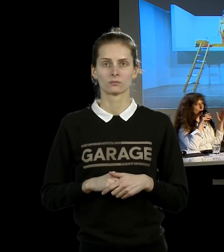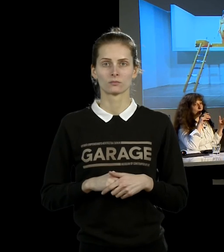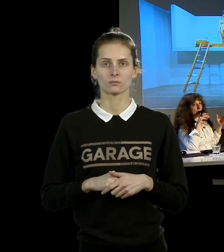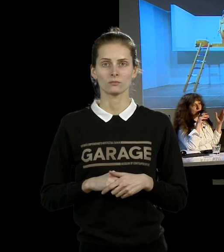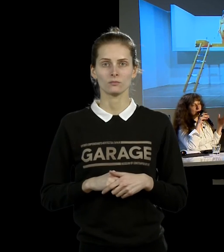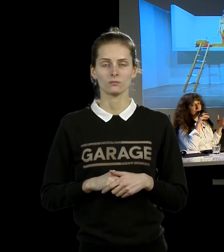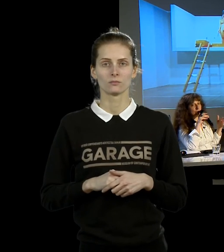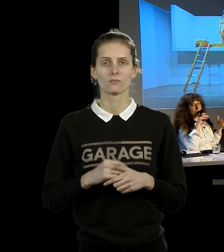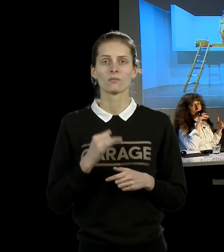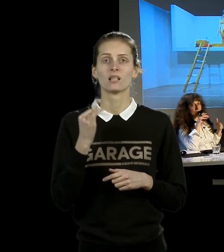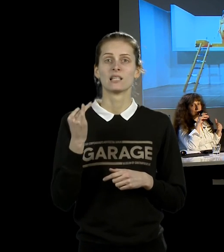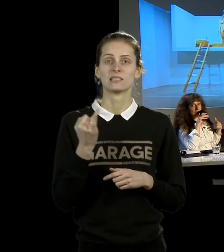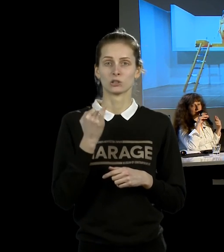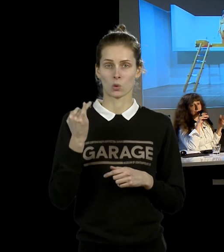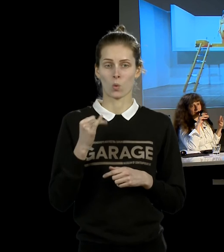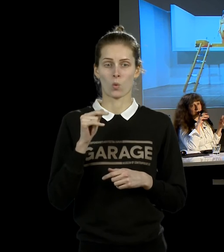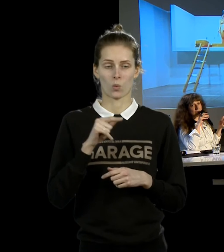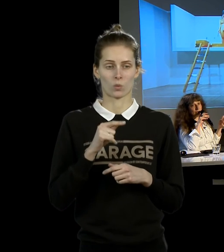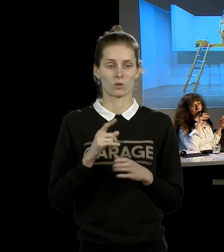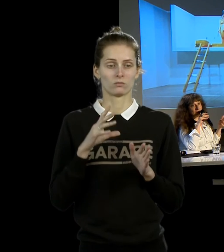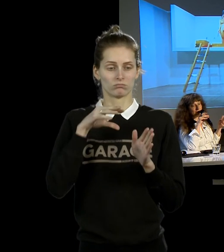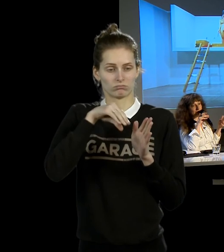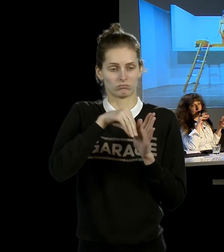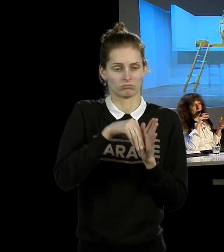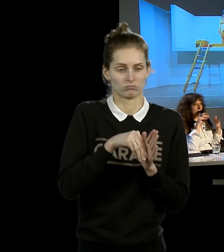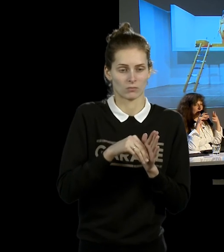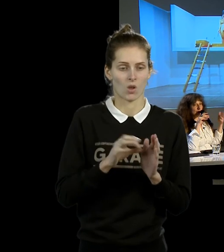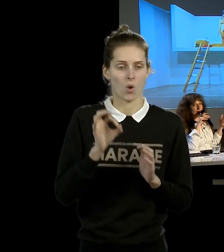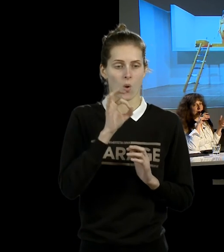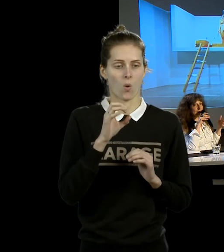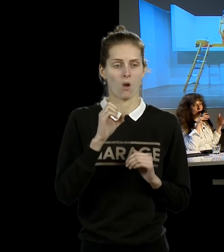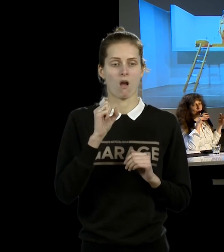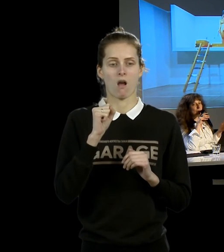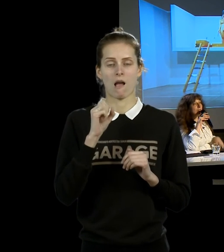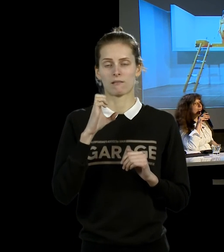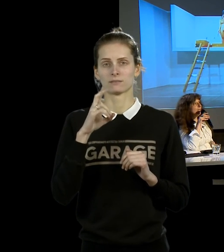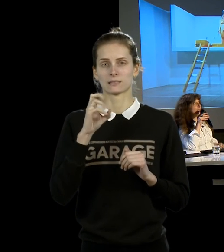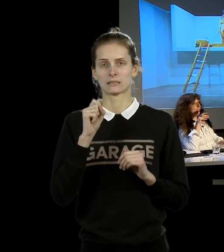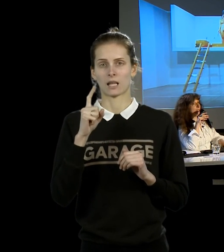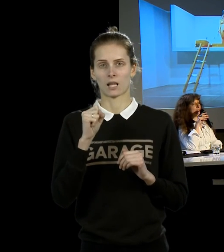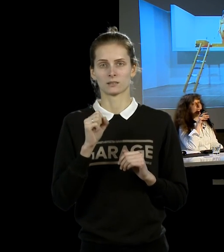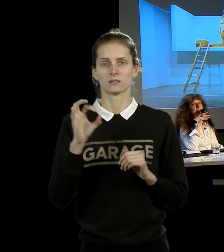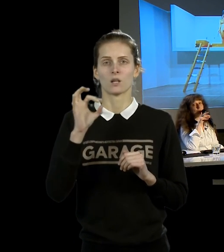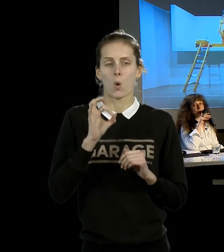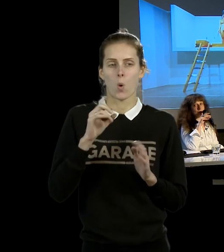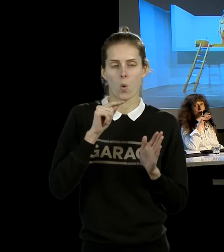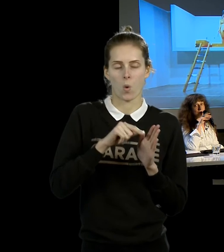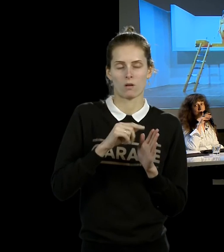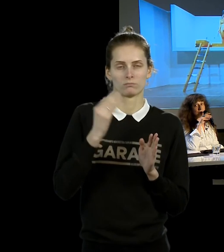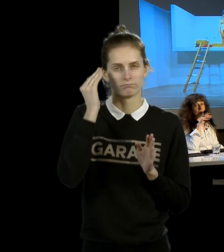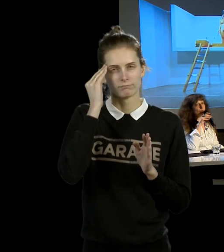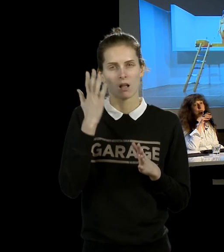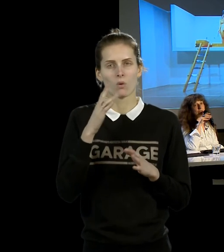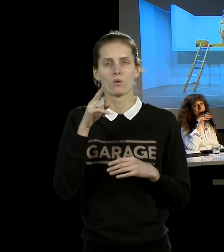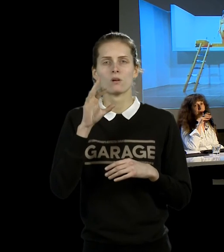История, в которой есть история про аскезу, воздержание, пост, есть история про